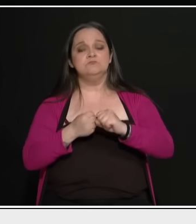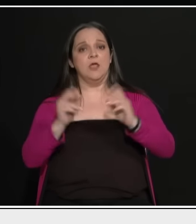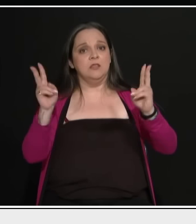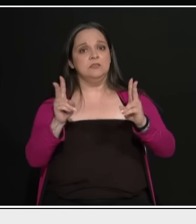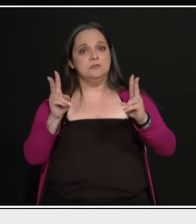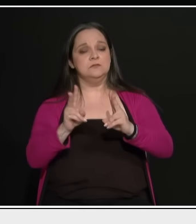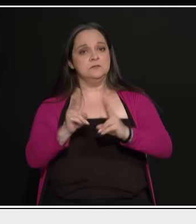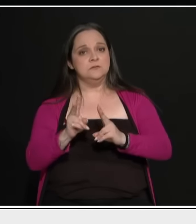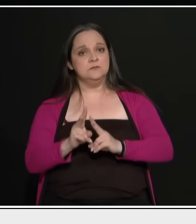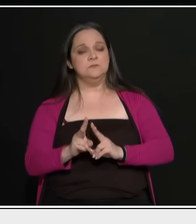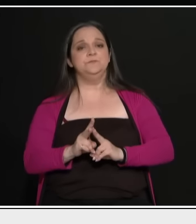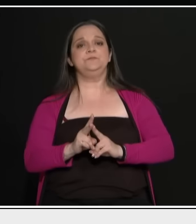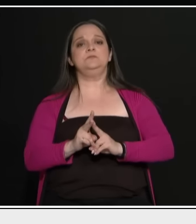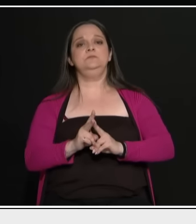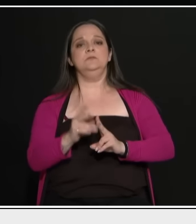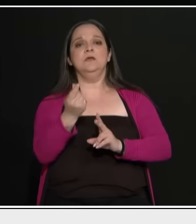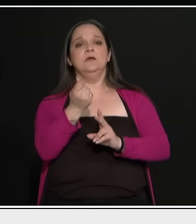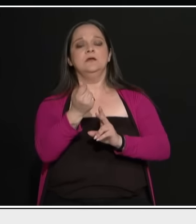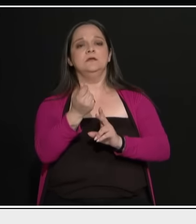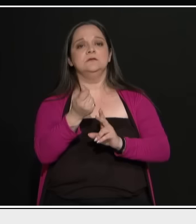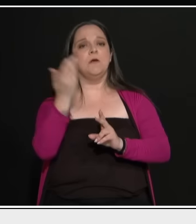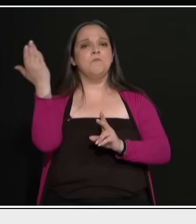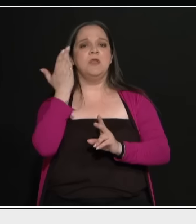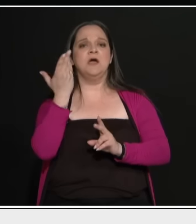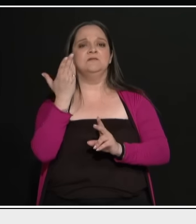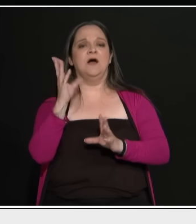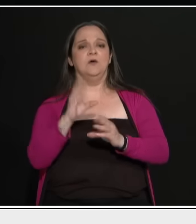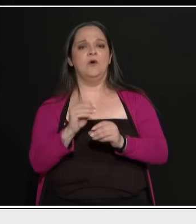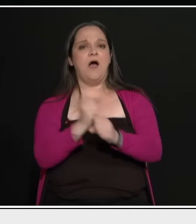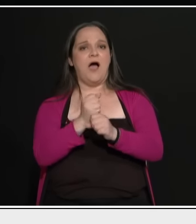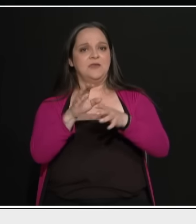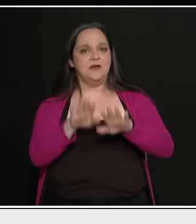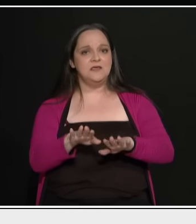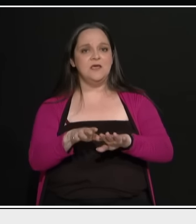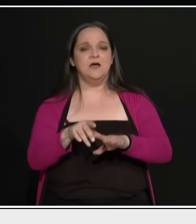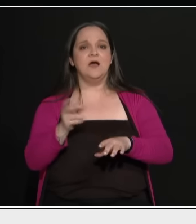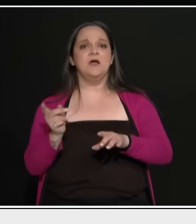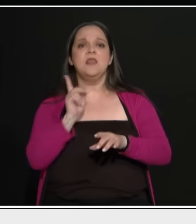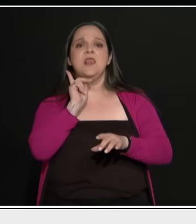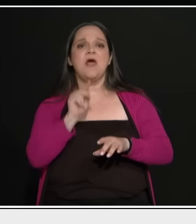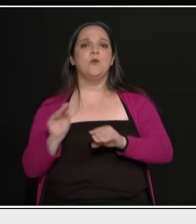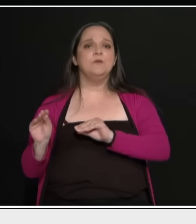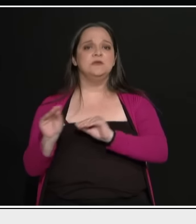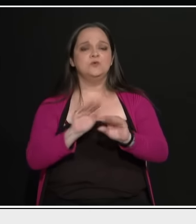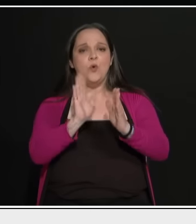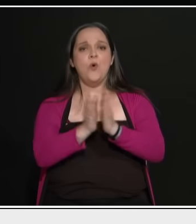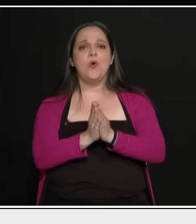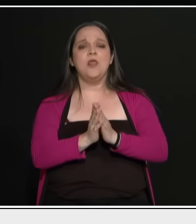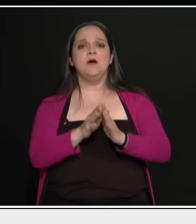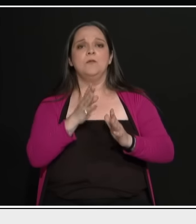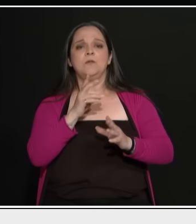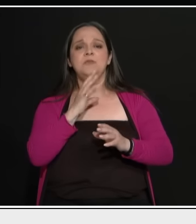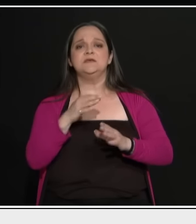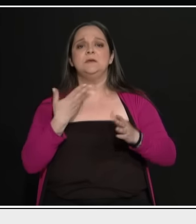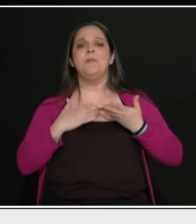κατά της ανεργίας, κατά της λάθρομετανάστευσης, κατά όλων αυτών των πληγών που μας ταλανίζουν για να έρθουν